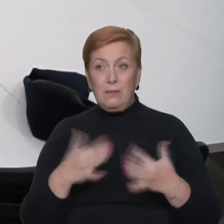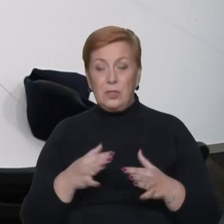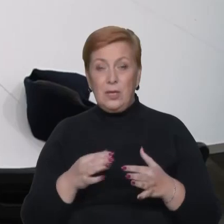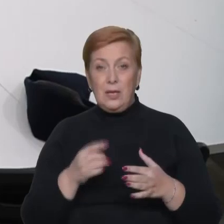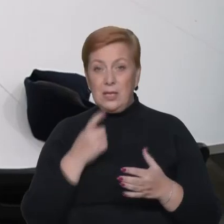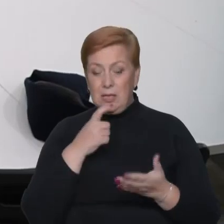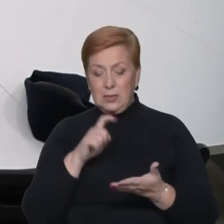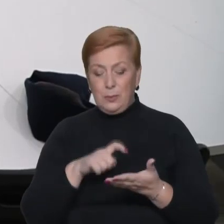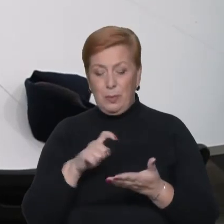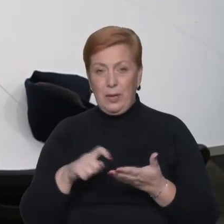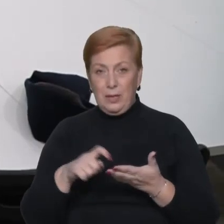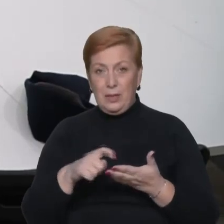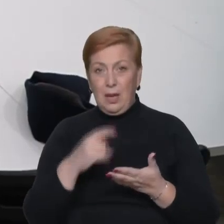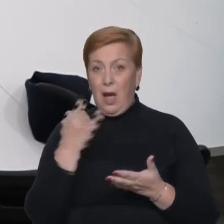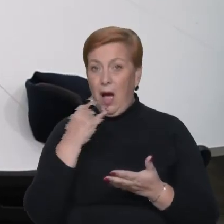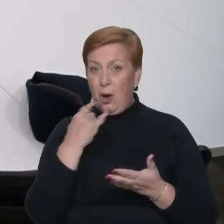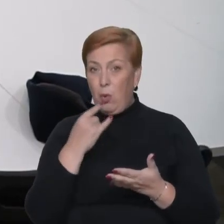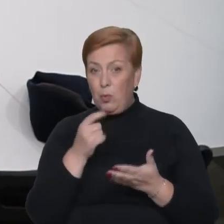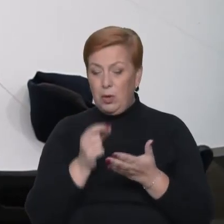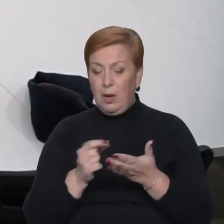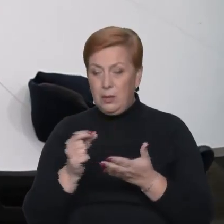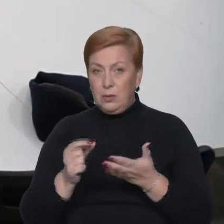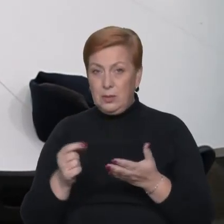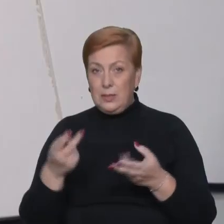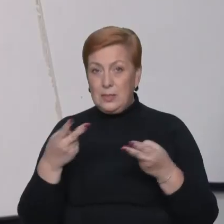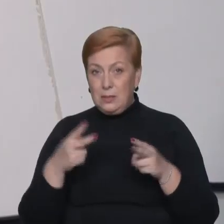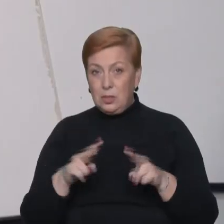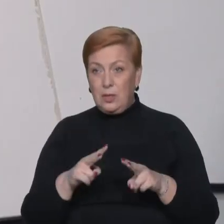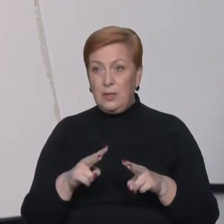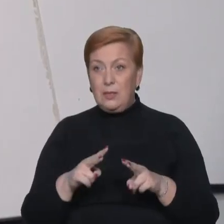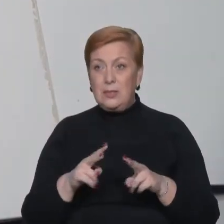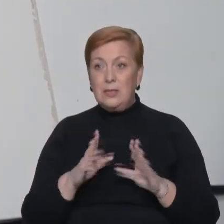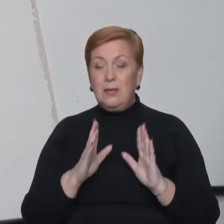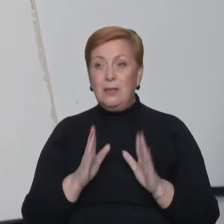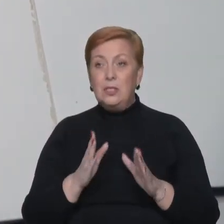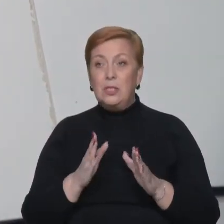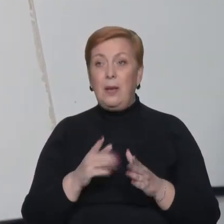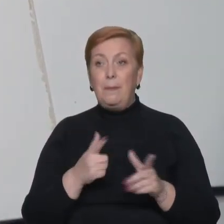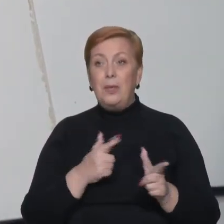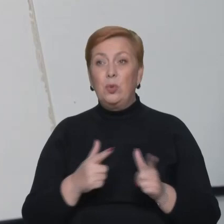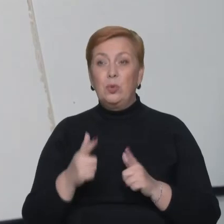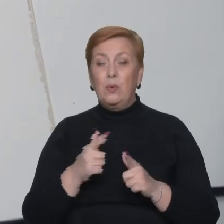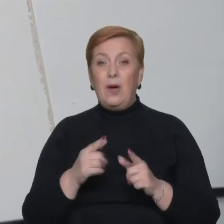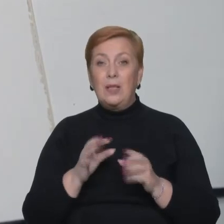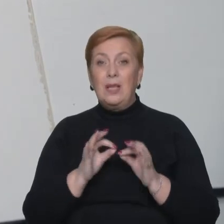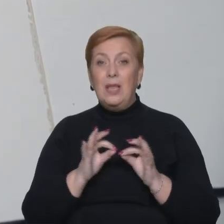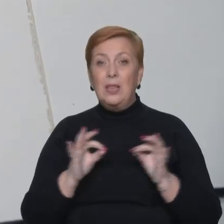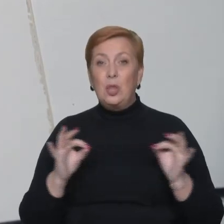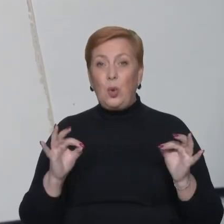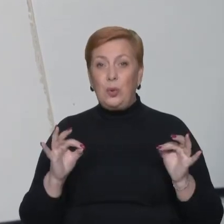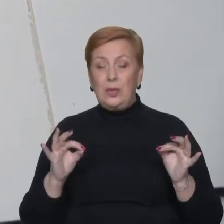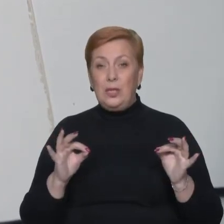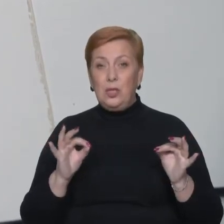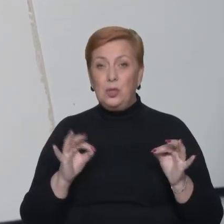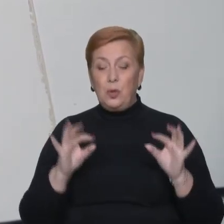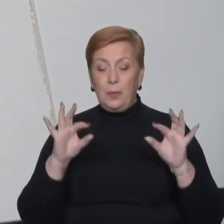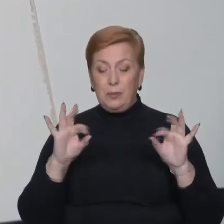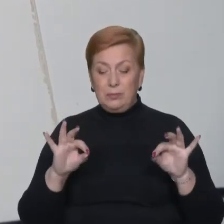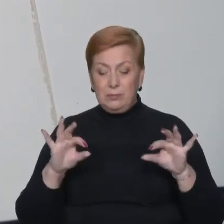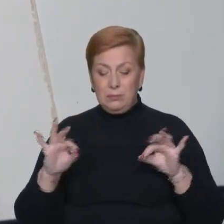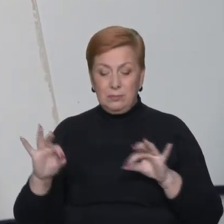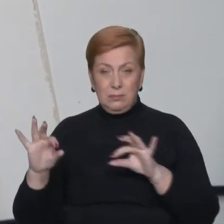спаяні усі акумулятори. Зараз залишається лише підготувати дроти для того, щоб припаяти